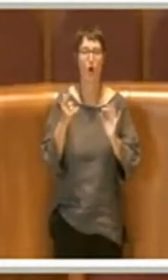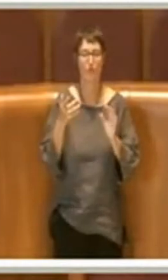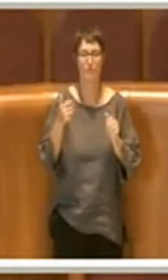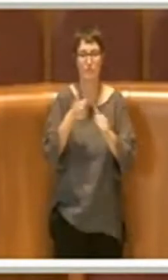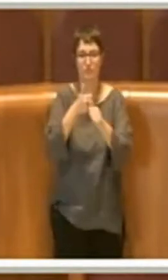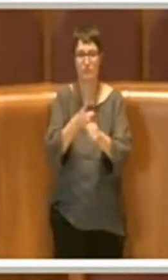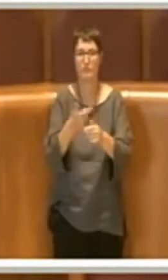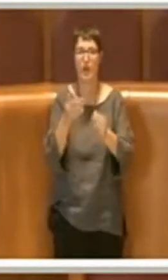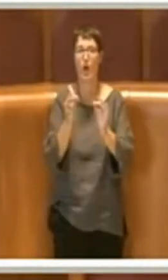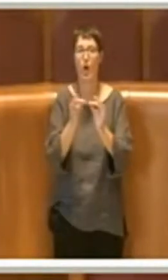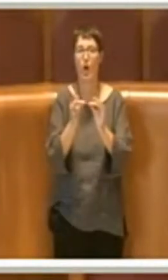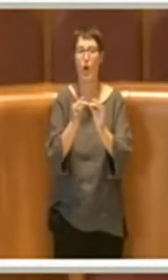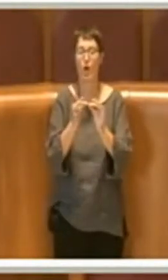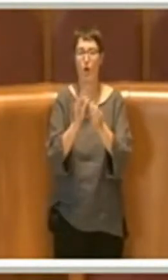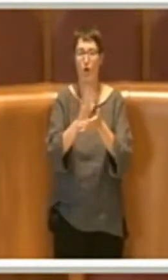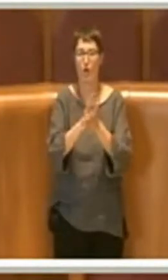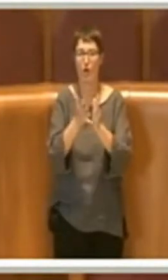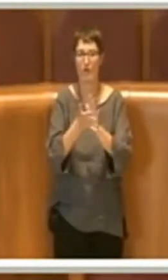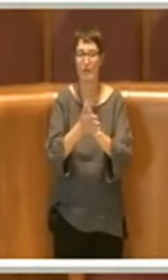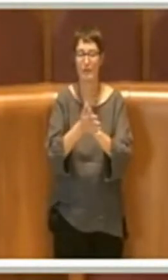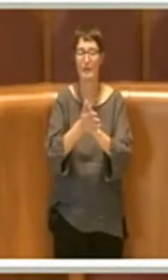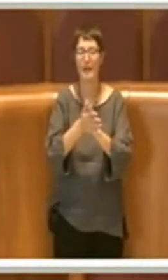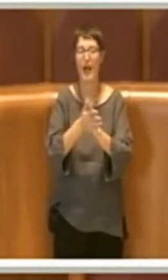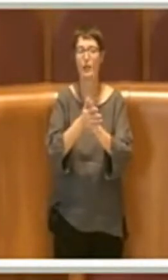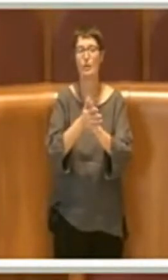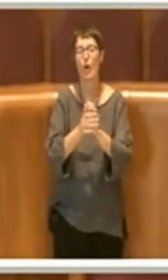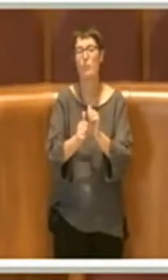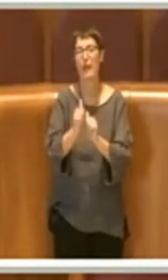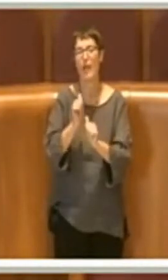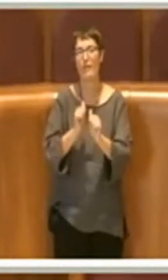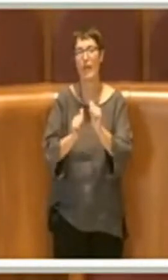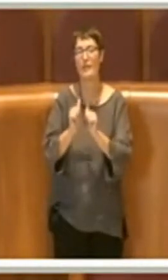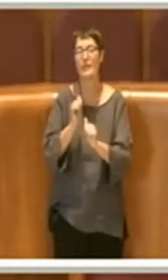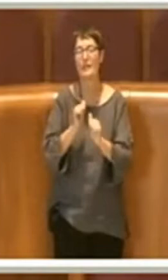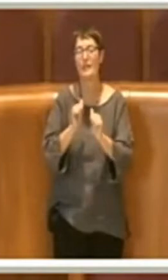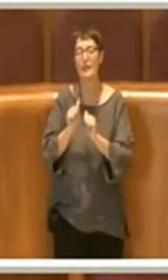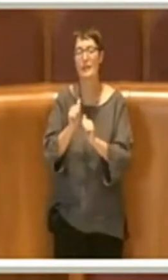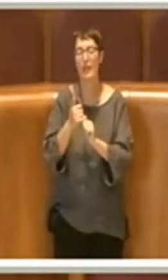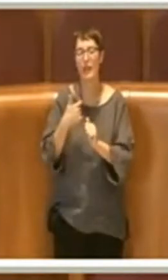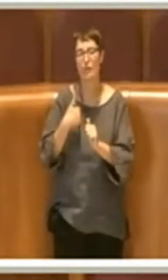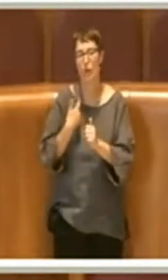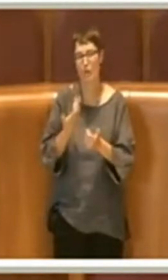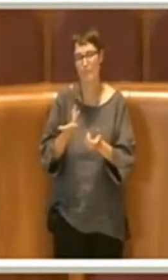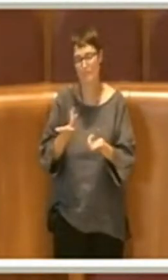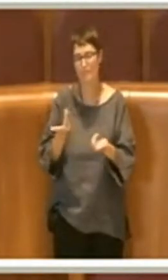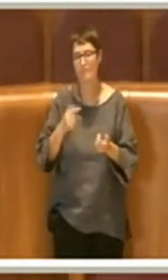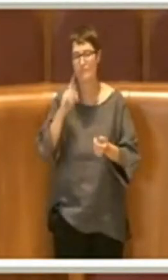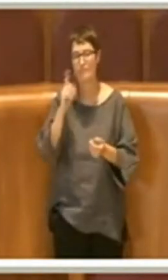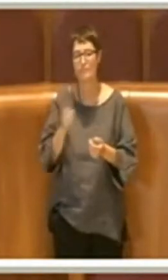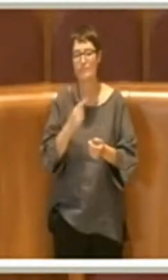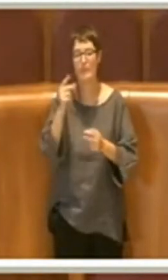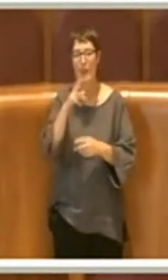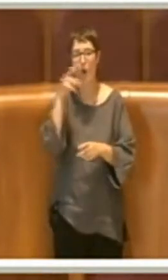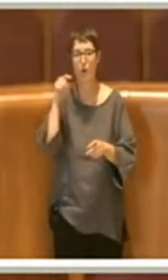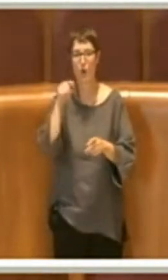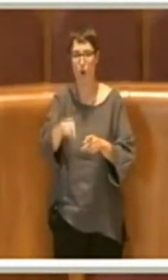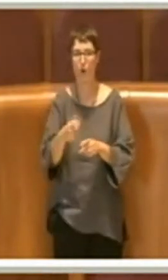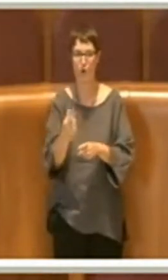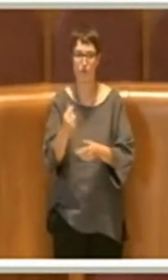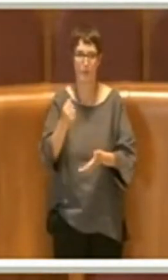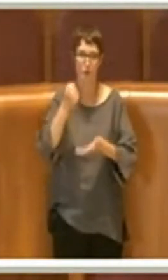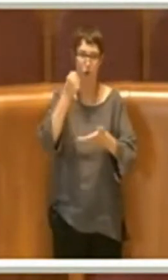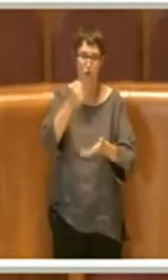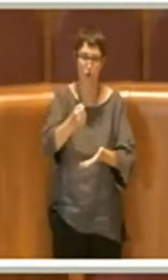procedere rapidamente al riconoscimento di queste somme per garantire la liquidità ad ATAC.